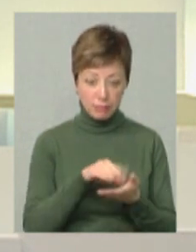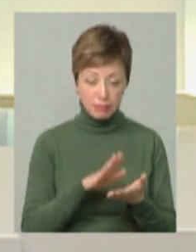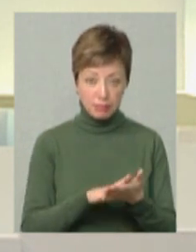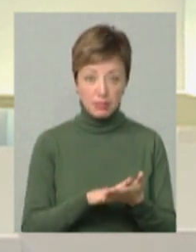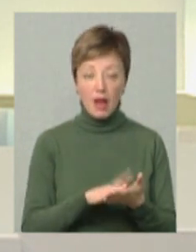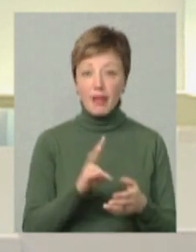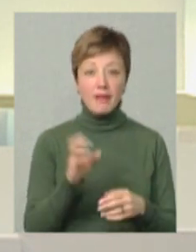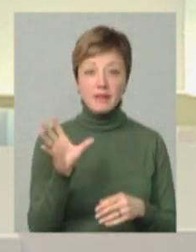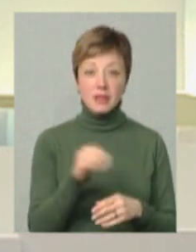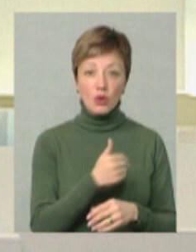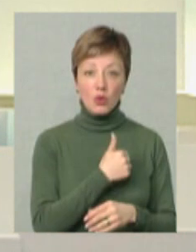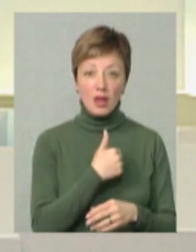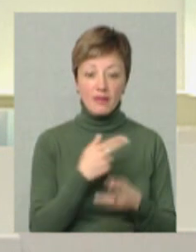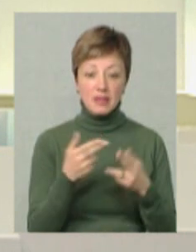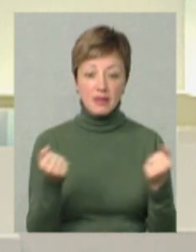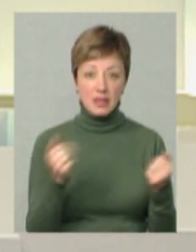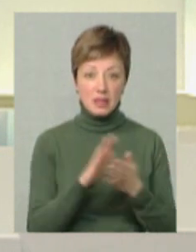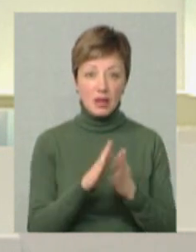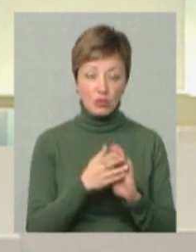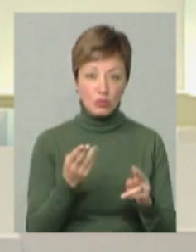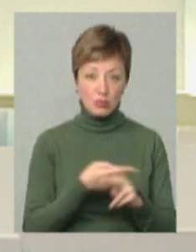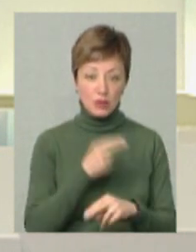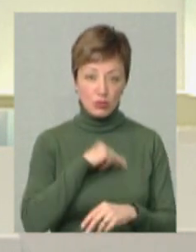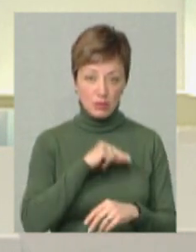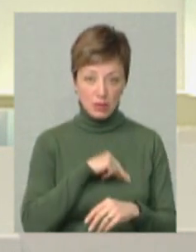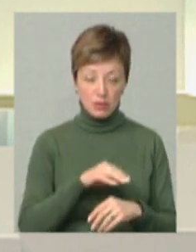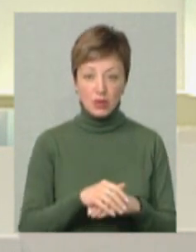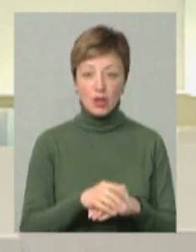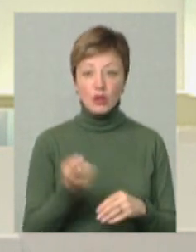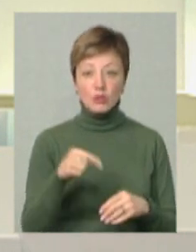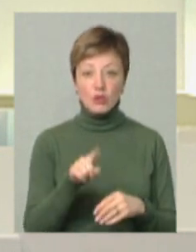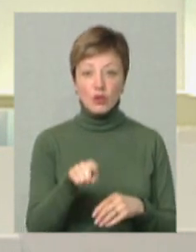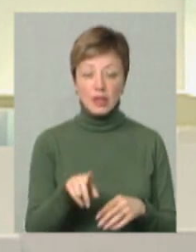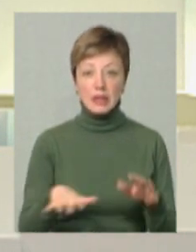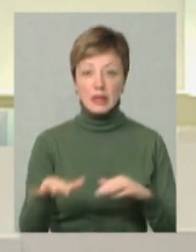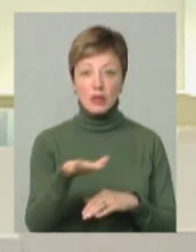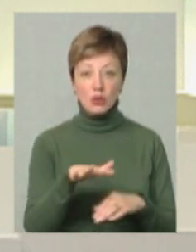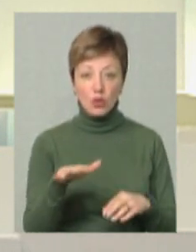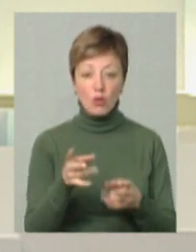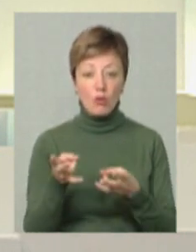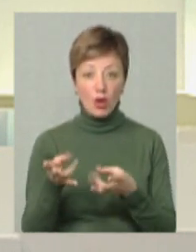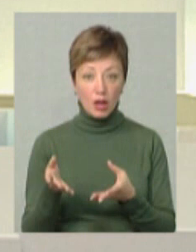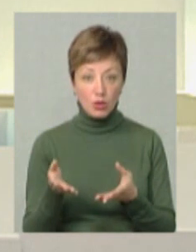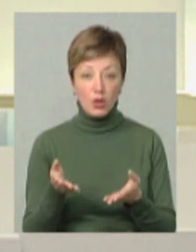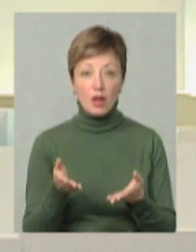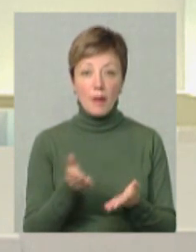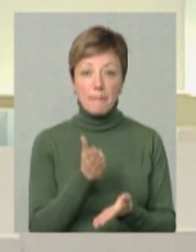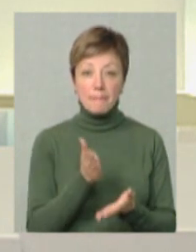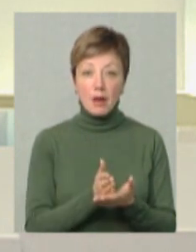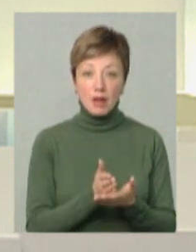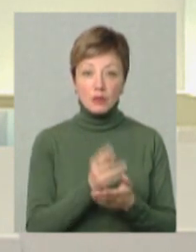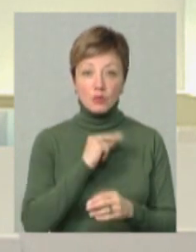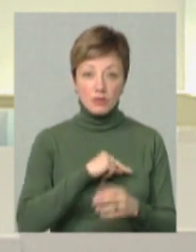звертаються, не усі хочуть отримувати статус безробітного, тому що вони на тій території, яку покинули, мали